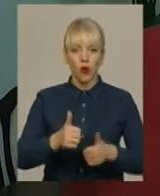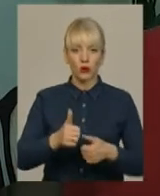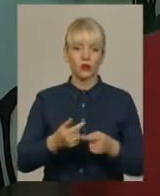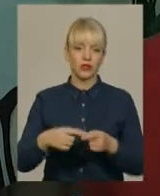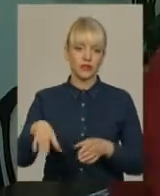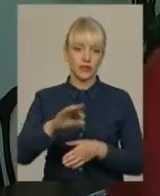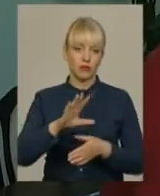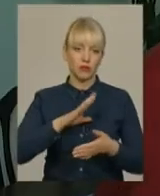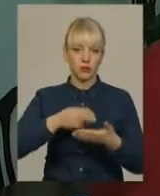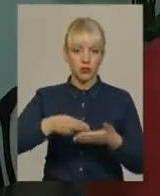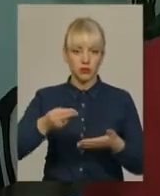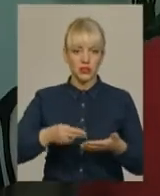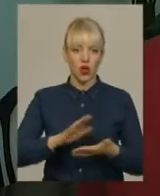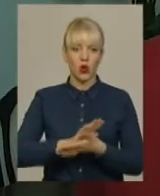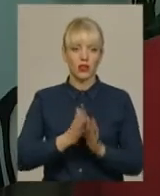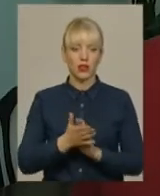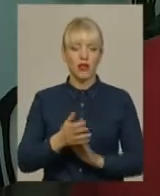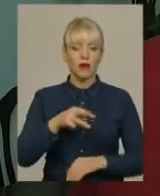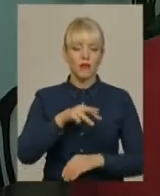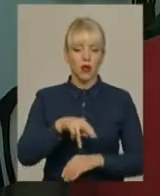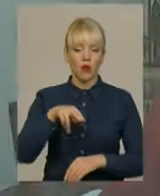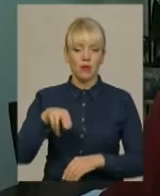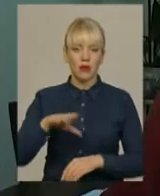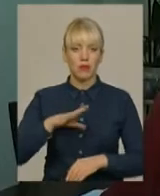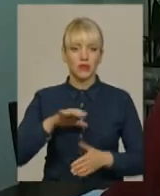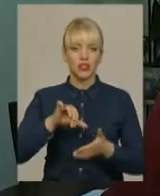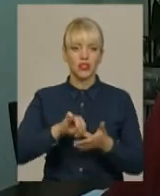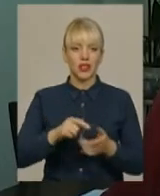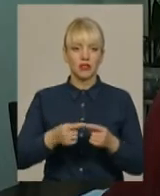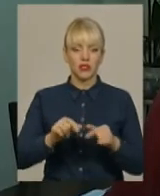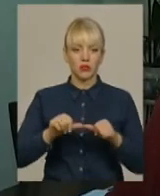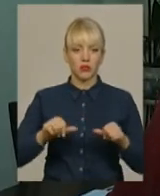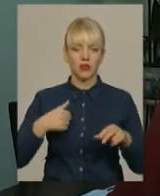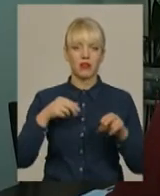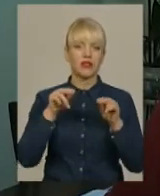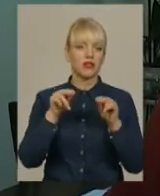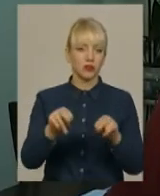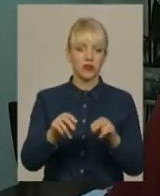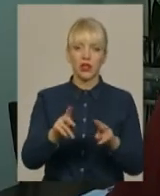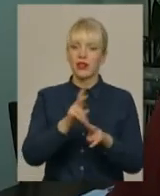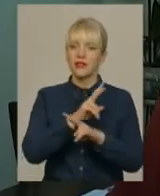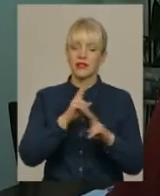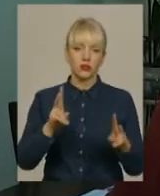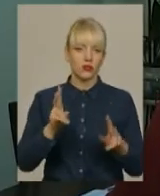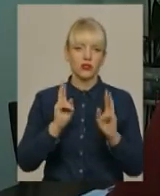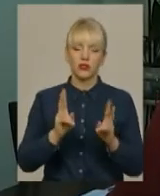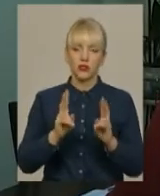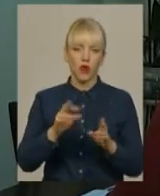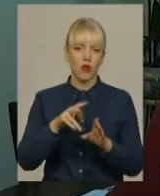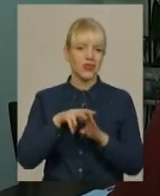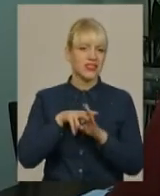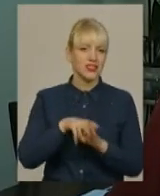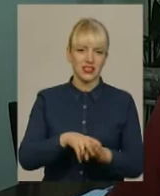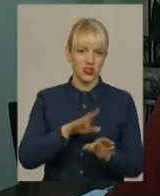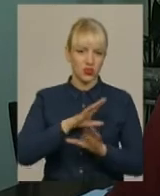підписано контракт. Микола Панасович був членом цієї конкурсної комісії. Я вам клянусь, що ніхто ні на кого не тиснув, що кожен працівник філармонії,